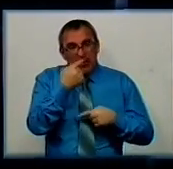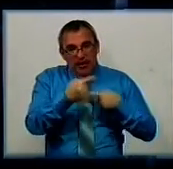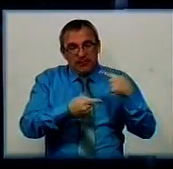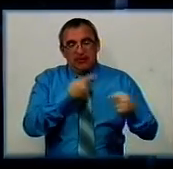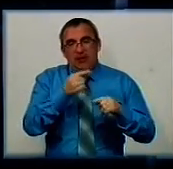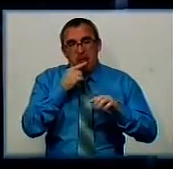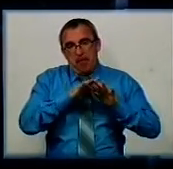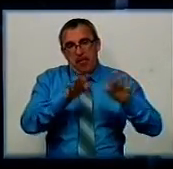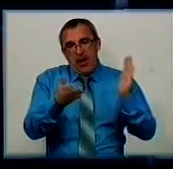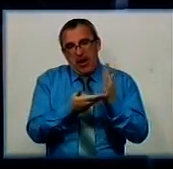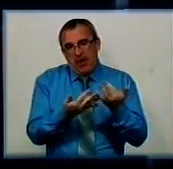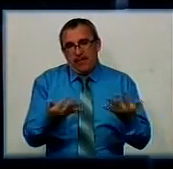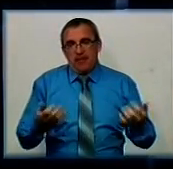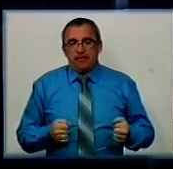палива.